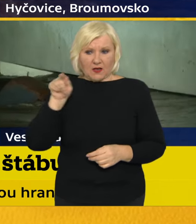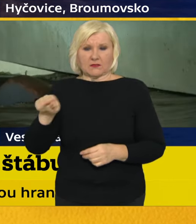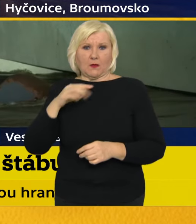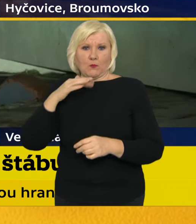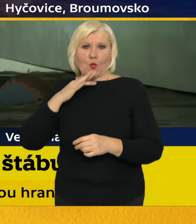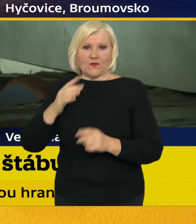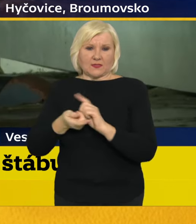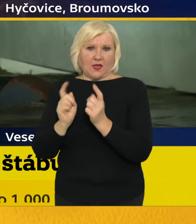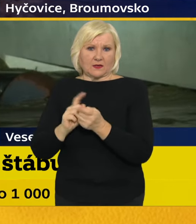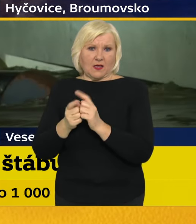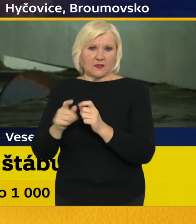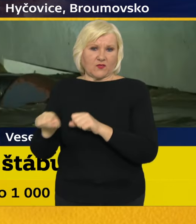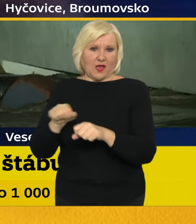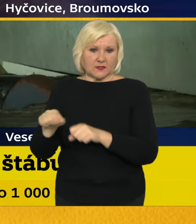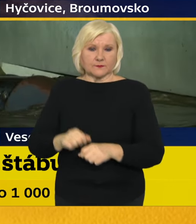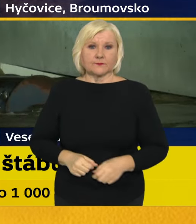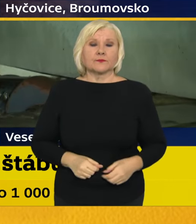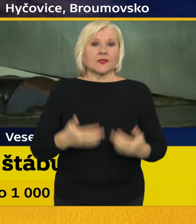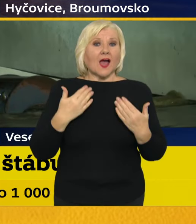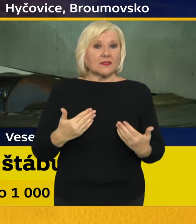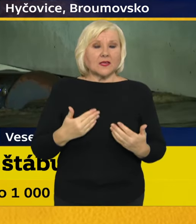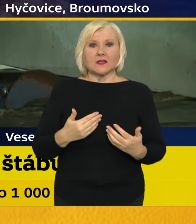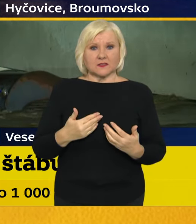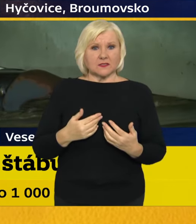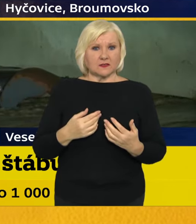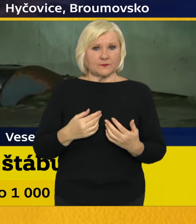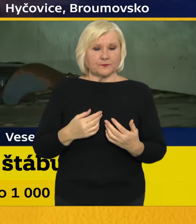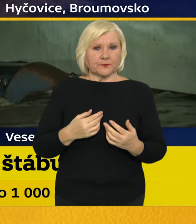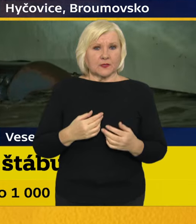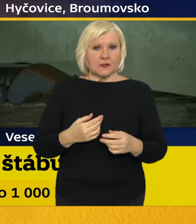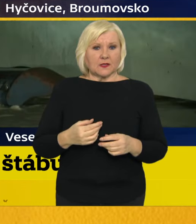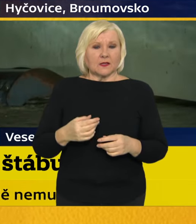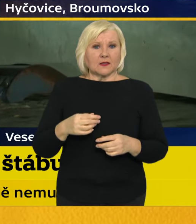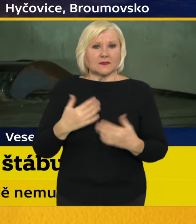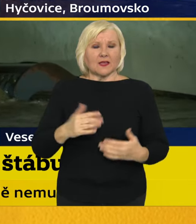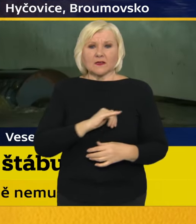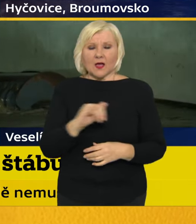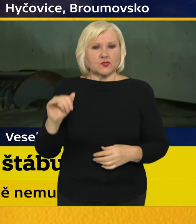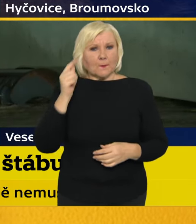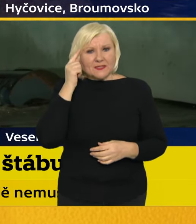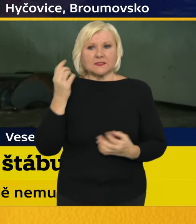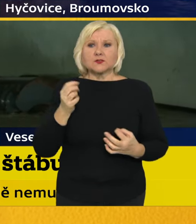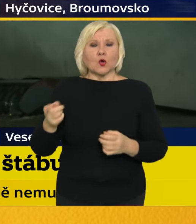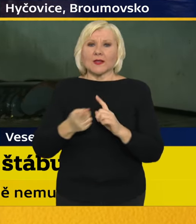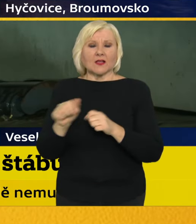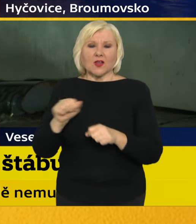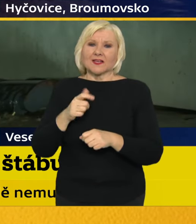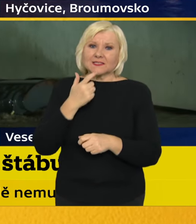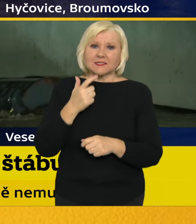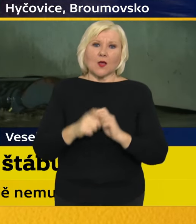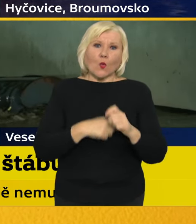A to primární, kam teď směřují, pokud jde o jednání vlády, skutečně naše myšlenky, tak je sestavit jakýsi